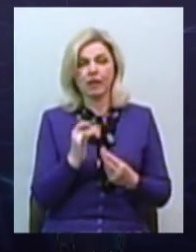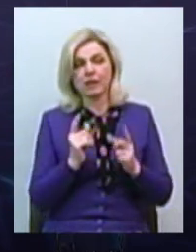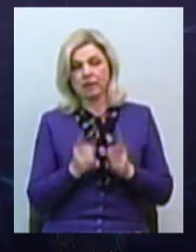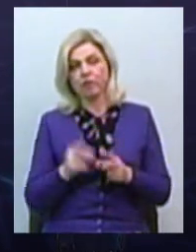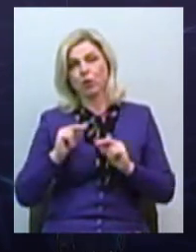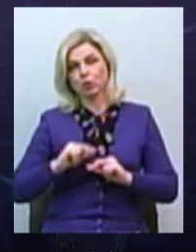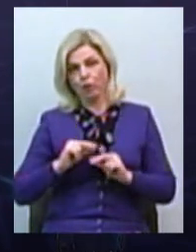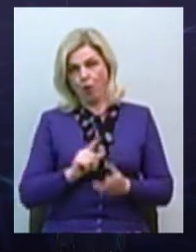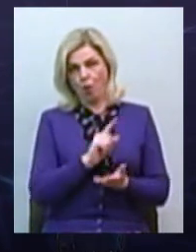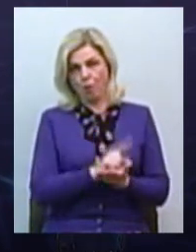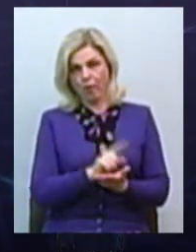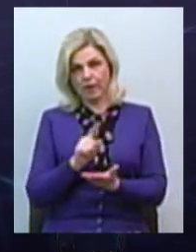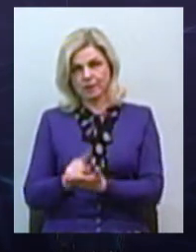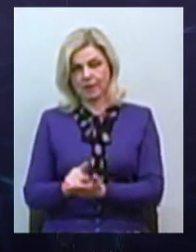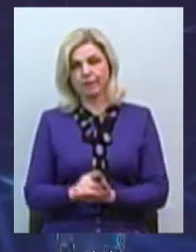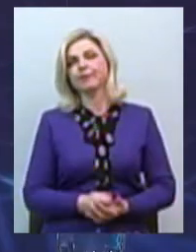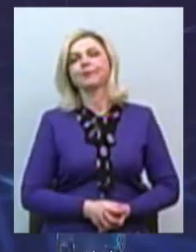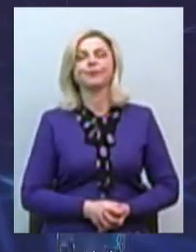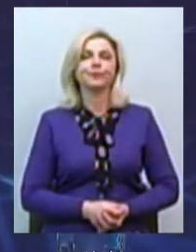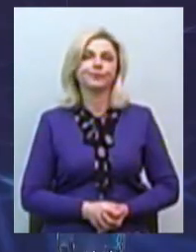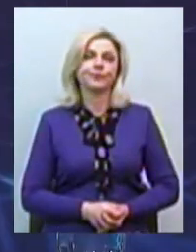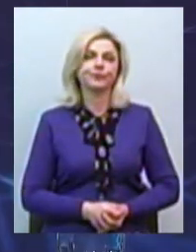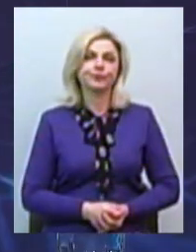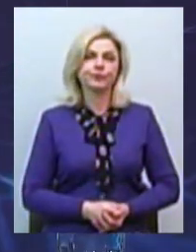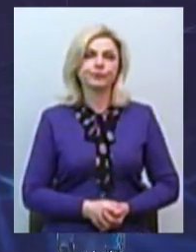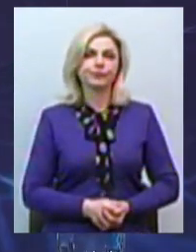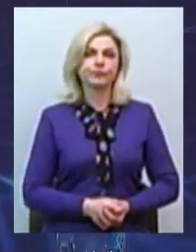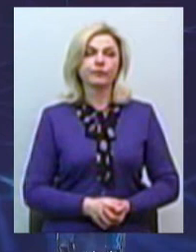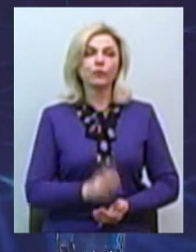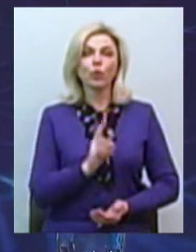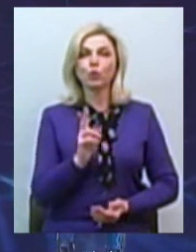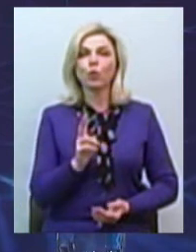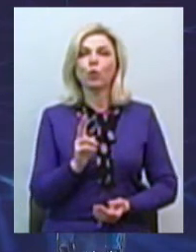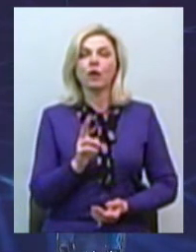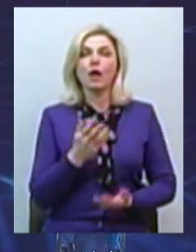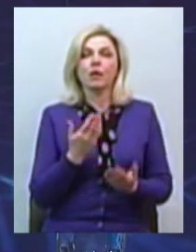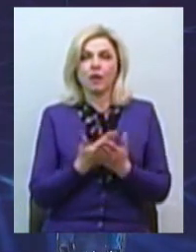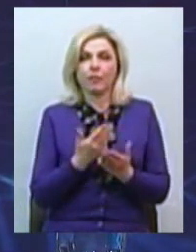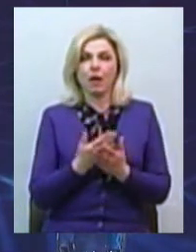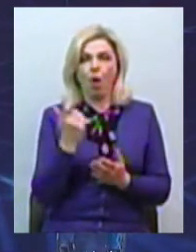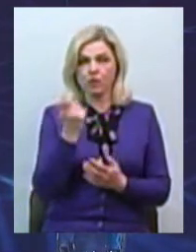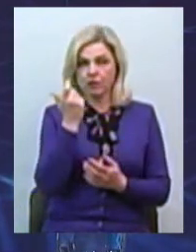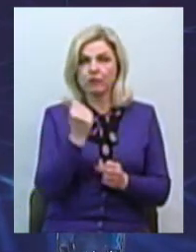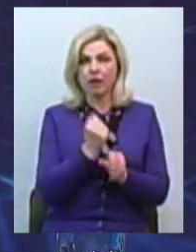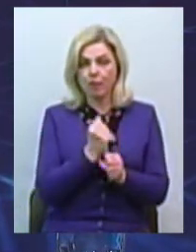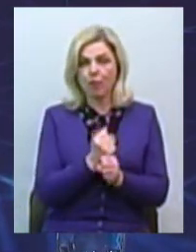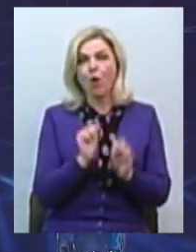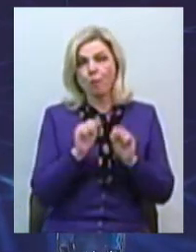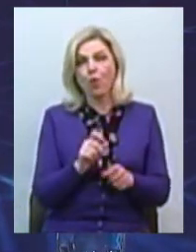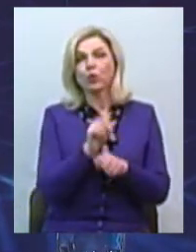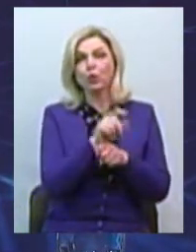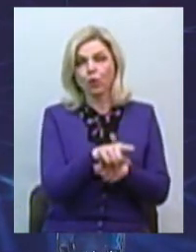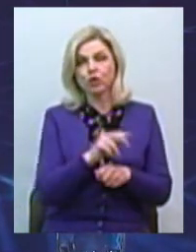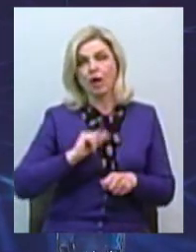трудових обов'язків. Що стосується роботодавців, то він може доручити працівникові, в тому